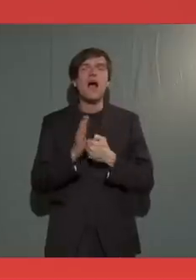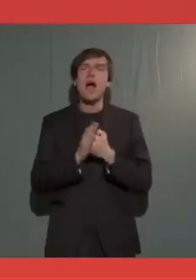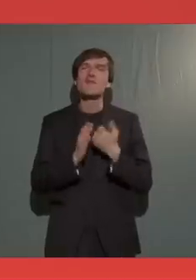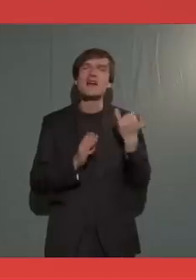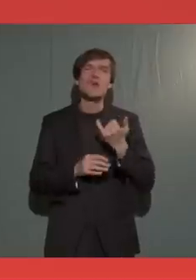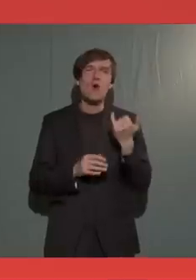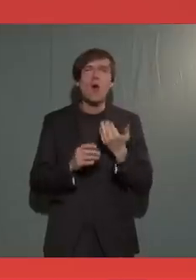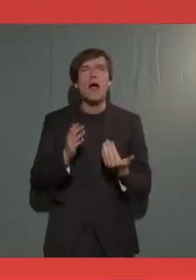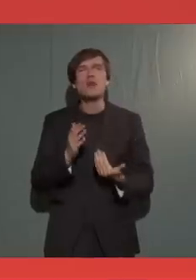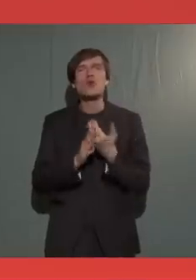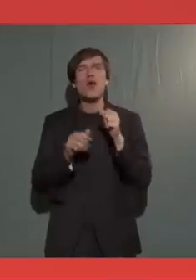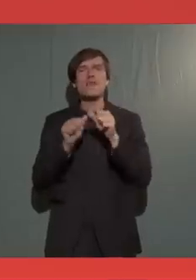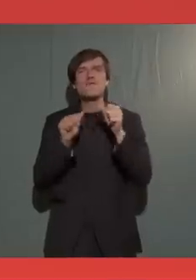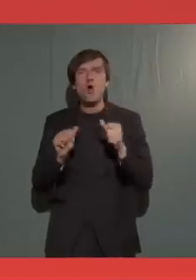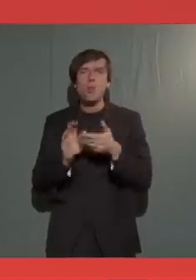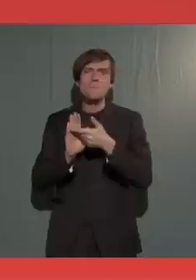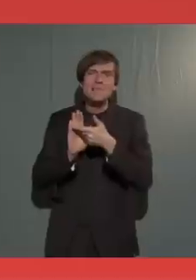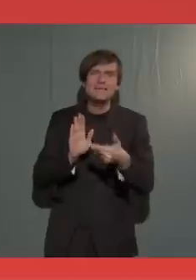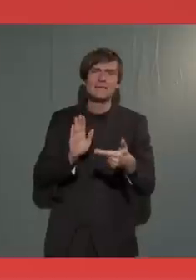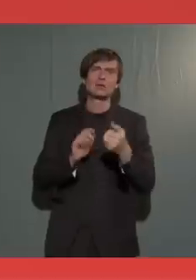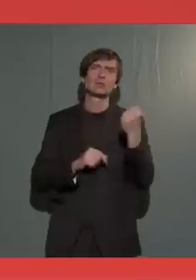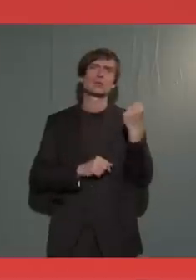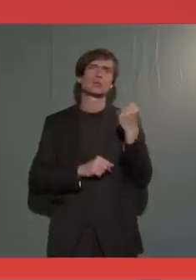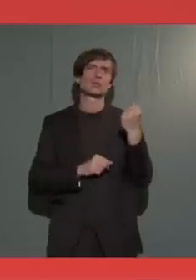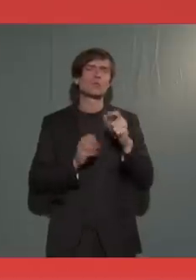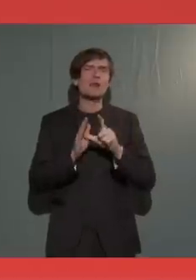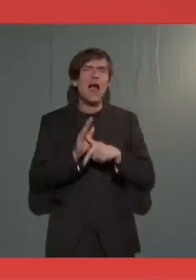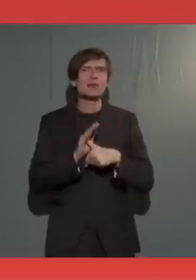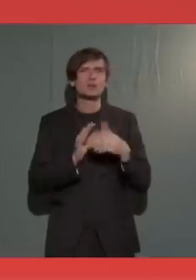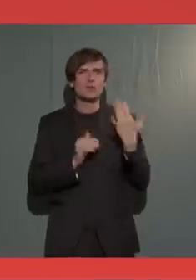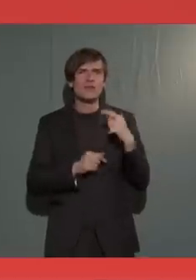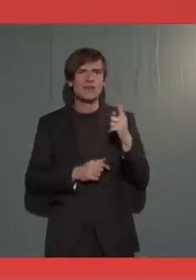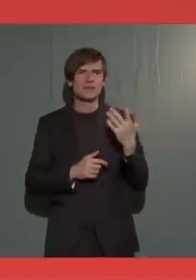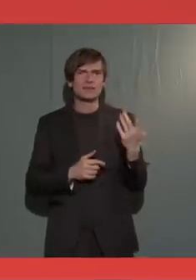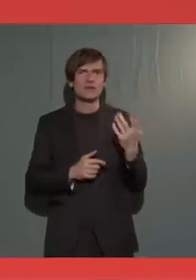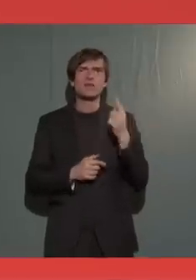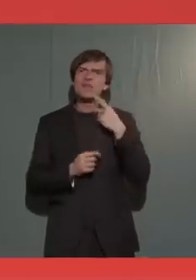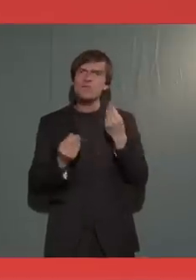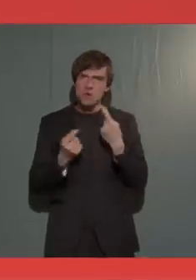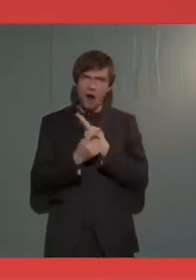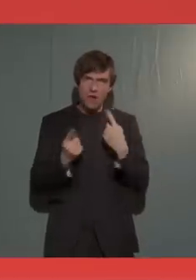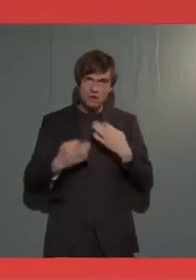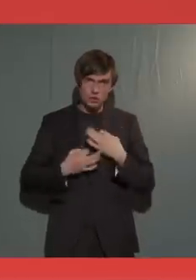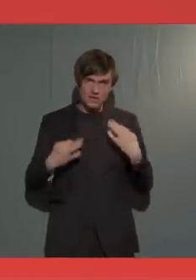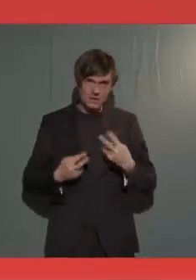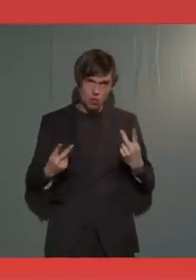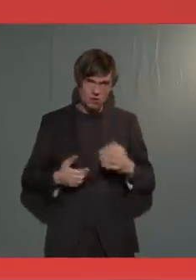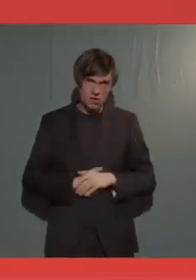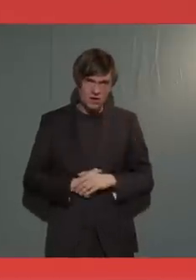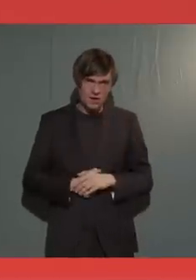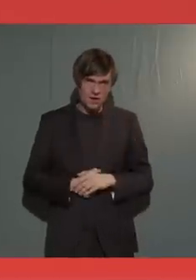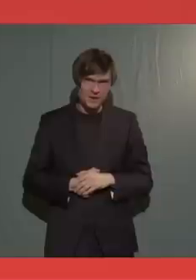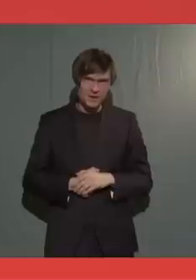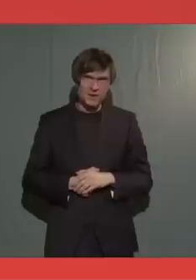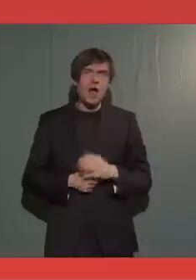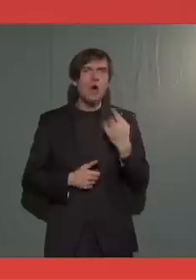Formen der Präsentation, auch das ist geleistet worden. Ihr wart eigentlich alle zufrieden damit. Es war auch